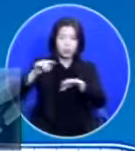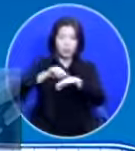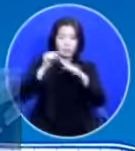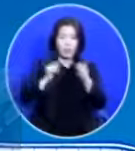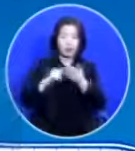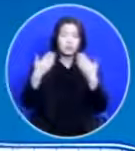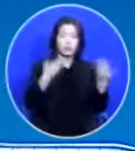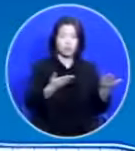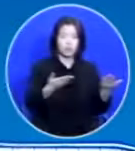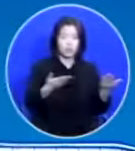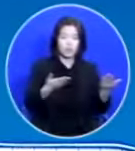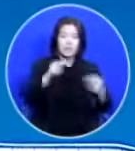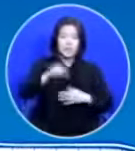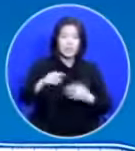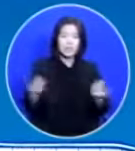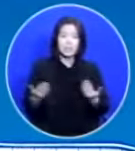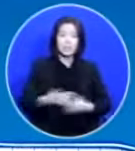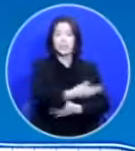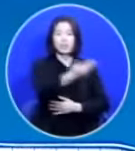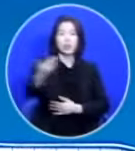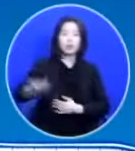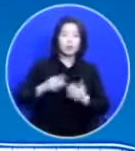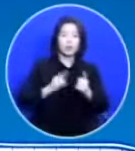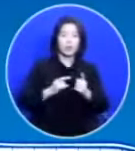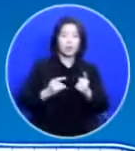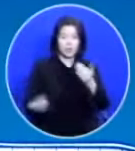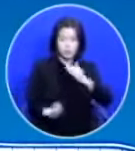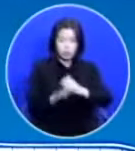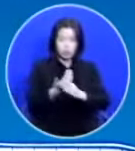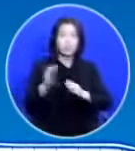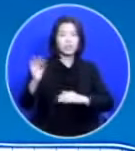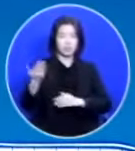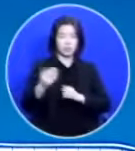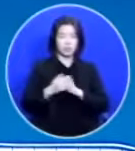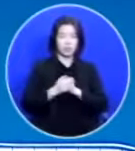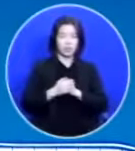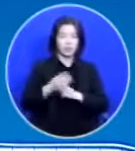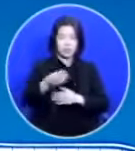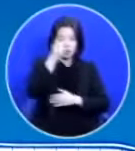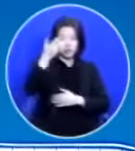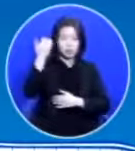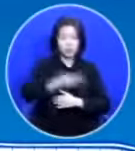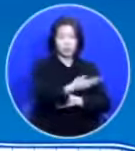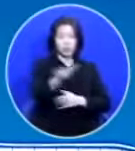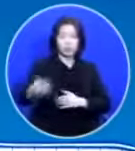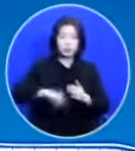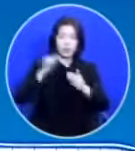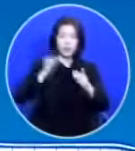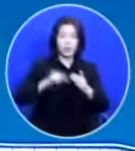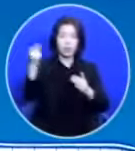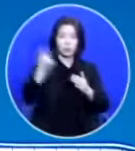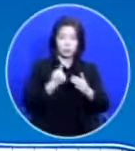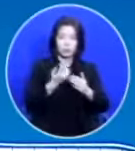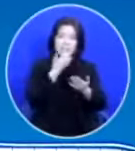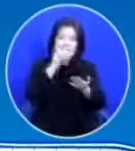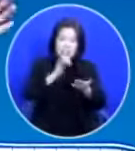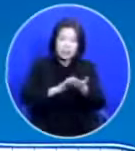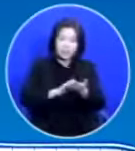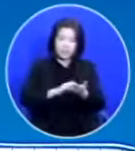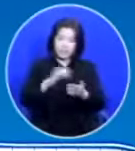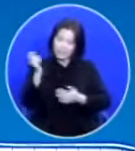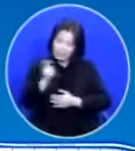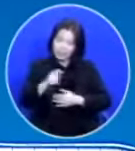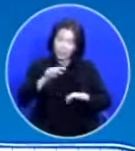일이 여러분에게 이루어지게 됩니다 성령님이 여러분 안에 오셨으면 여러분의 돌같이 딱딱한 마음은 다